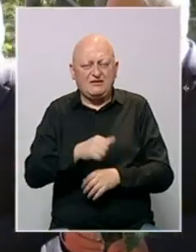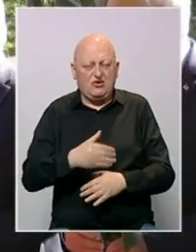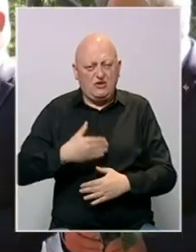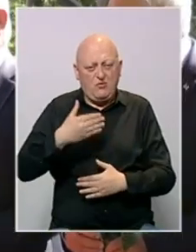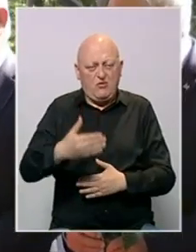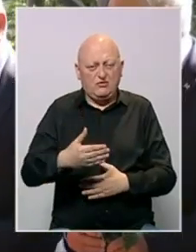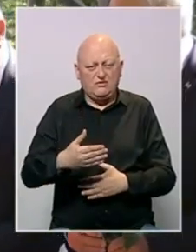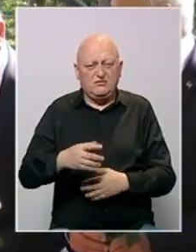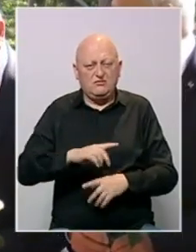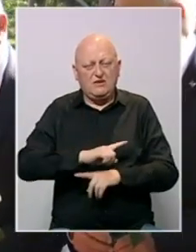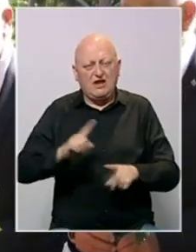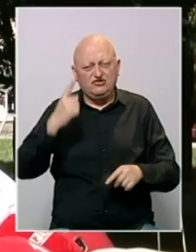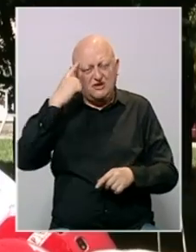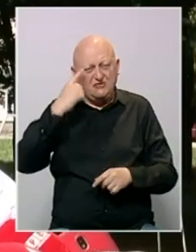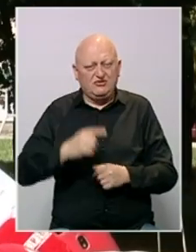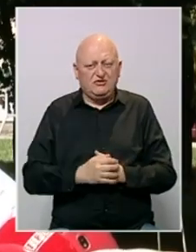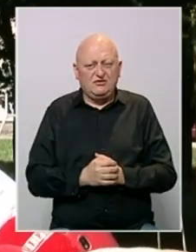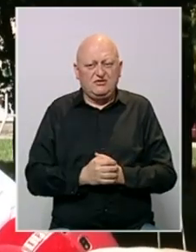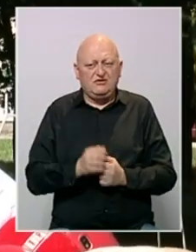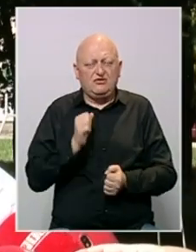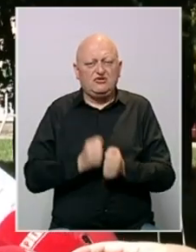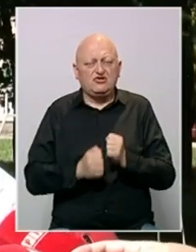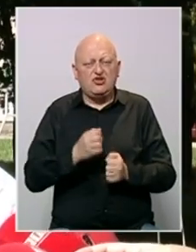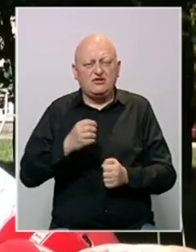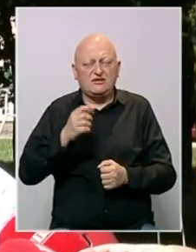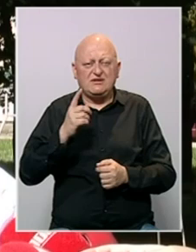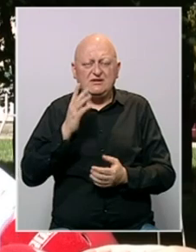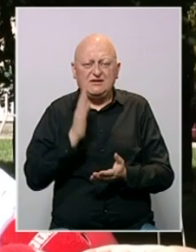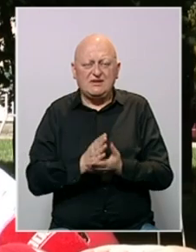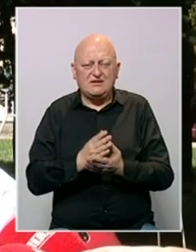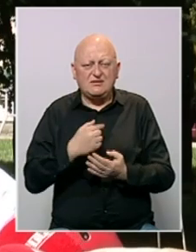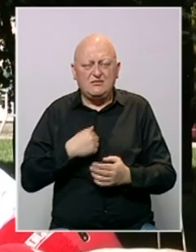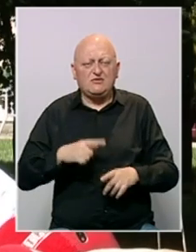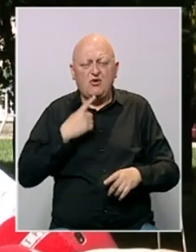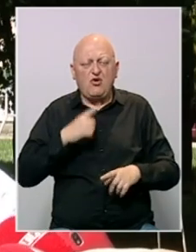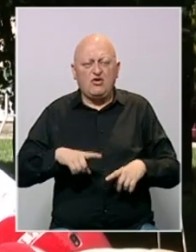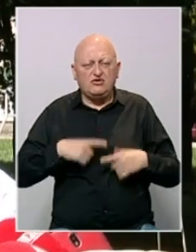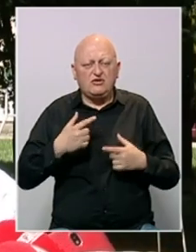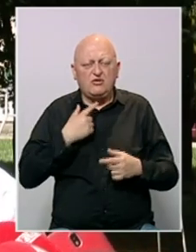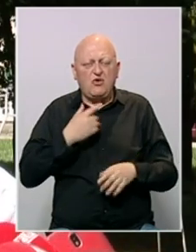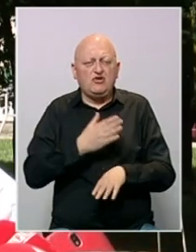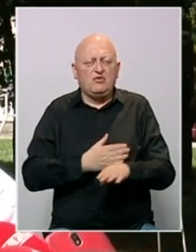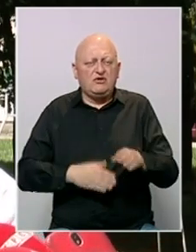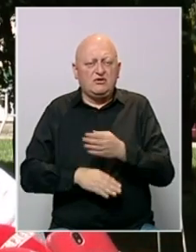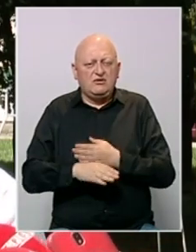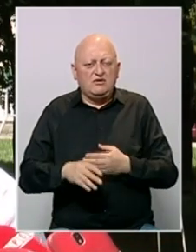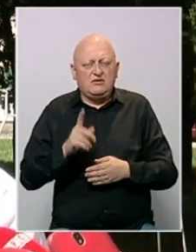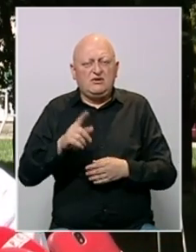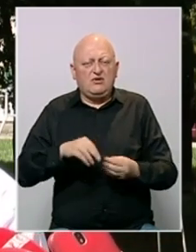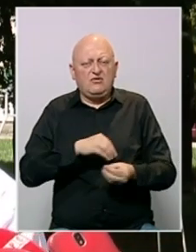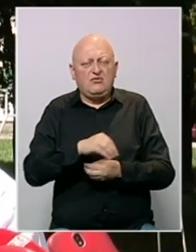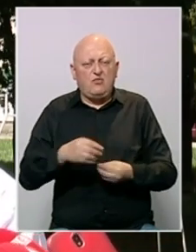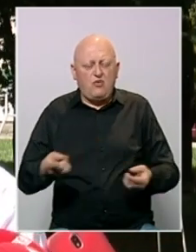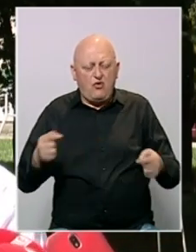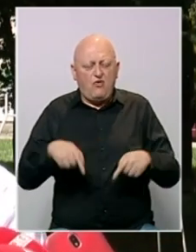poslije opreć na mišljenja. Zlo se je desilo, mi smo tu koji smo preživjeli, koji smo sakačeni, njive poruce su